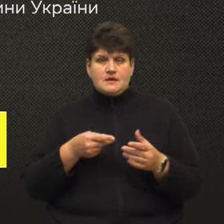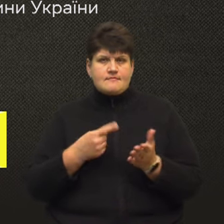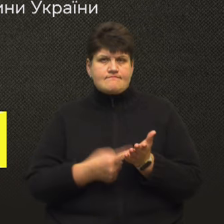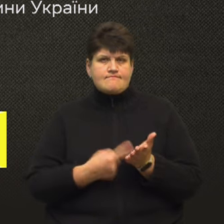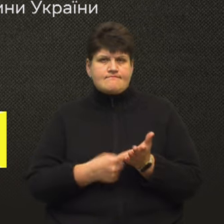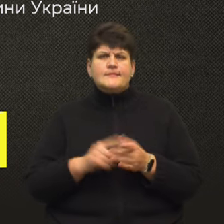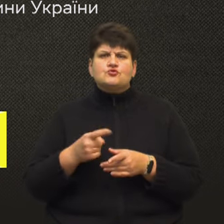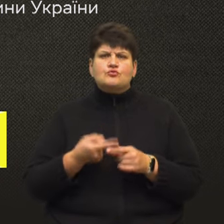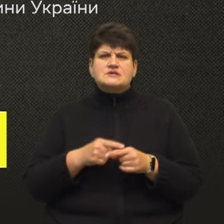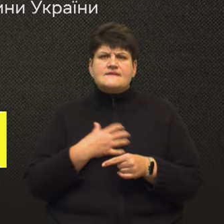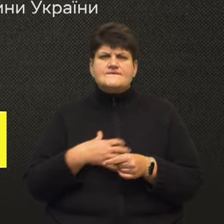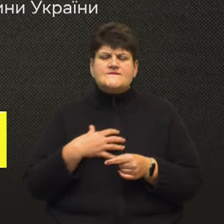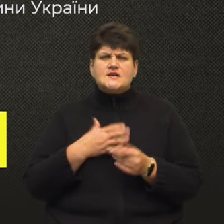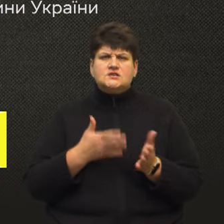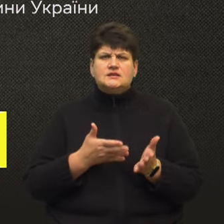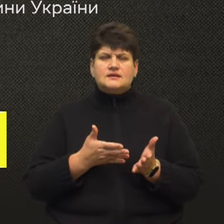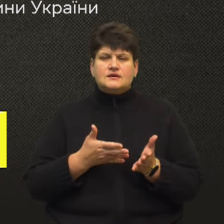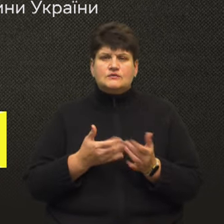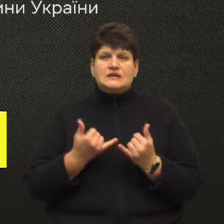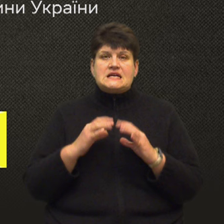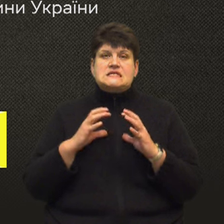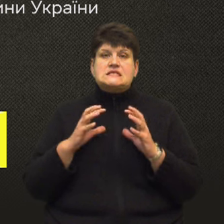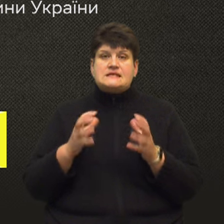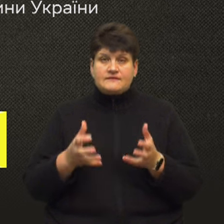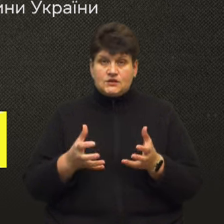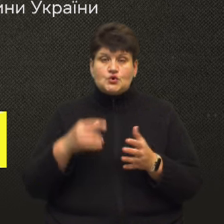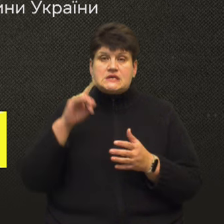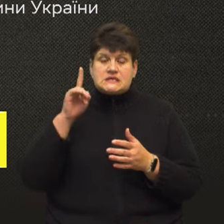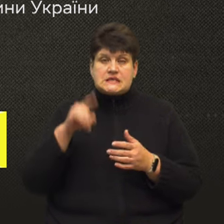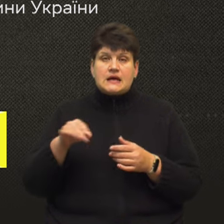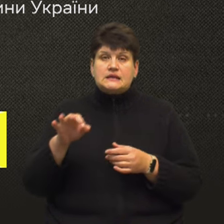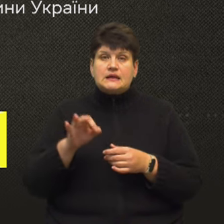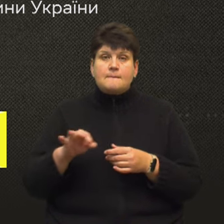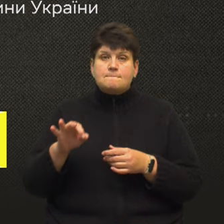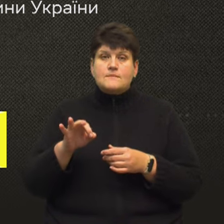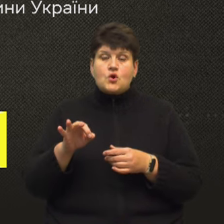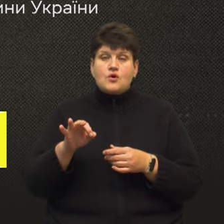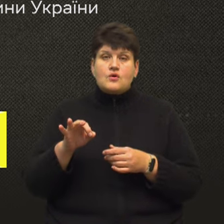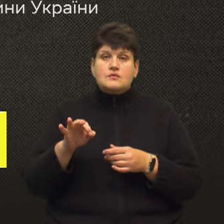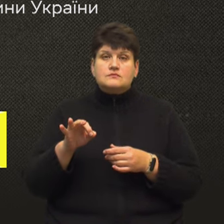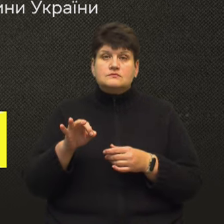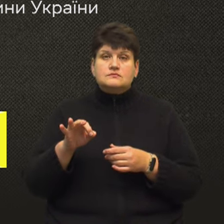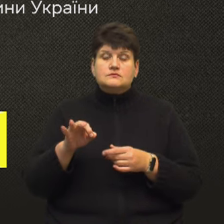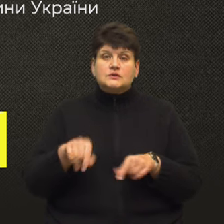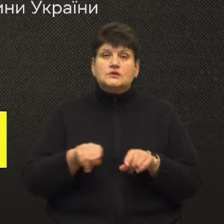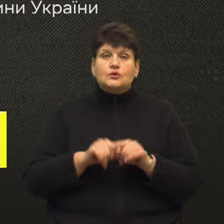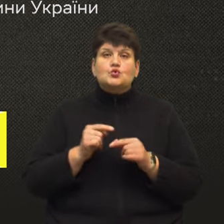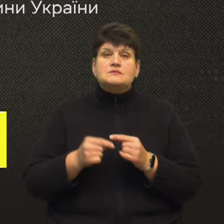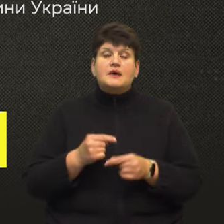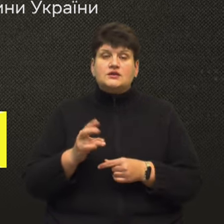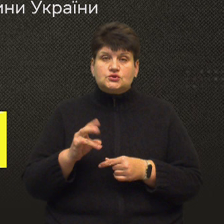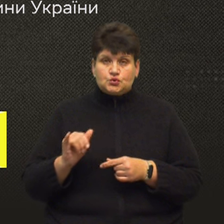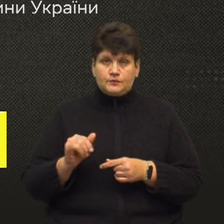це надзвичайно важливо, в принципі, для світу знати про таку спадщину. Ми